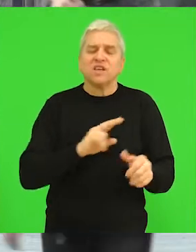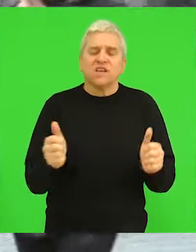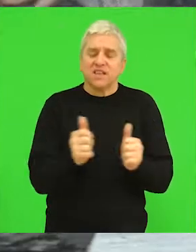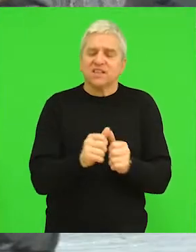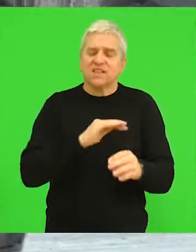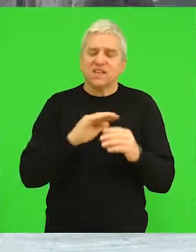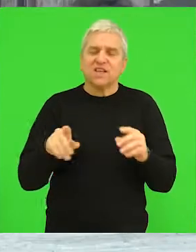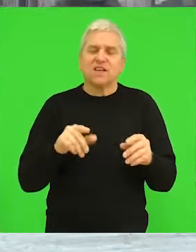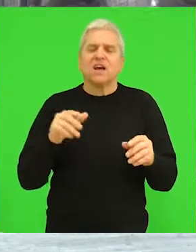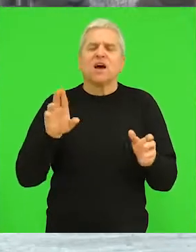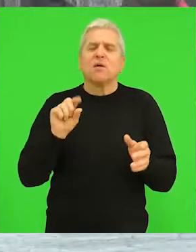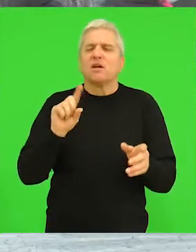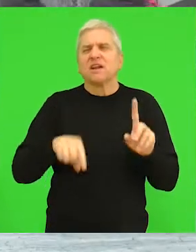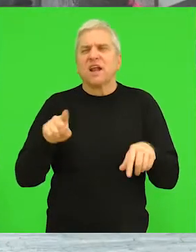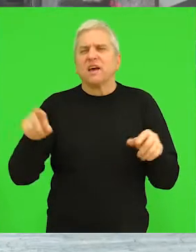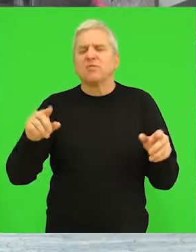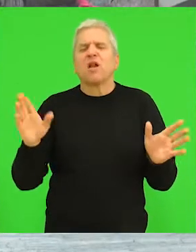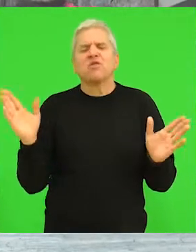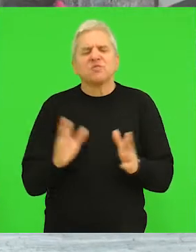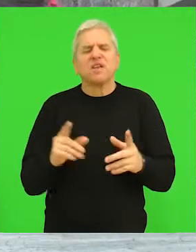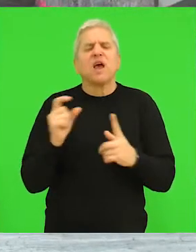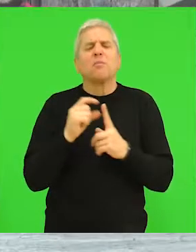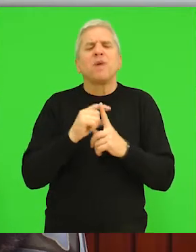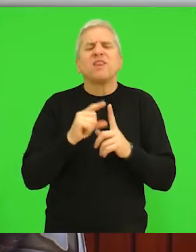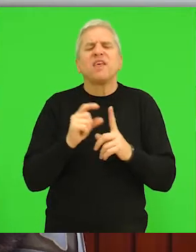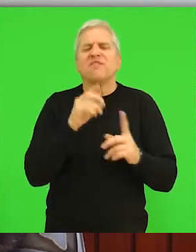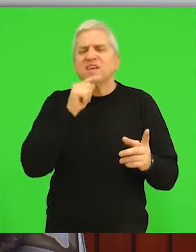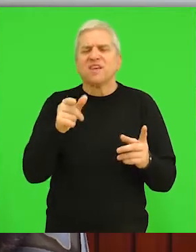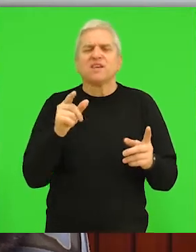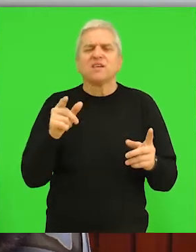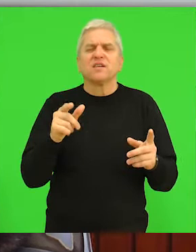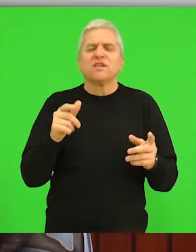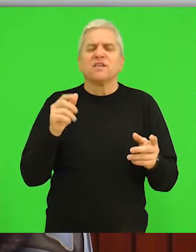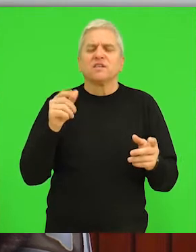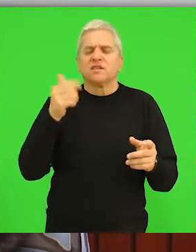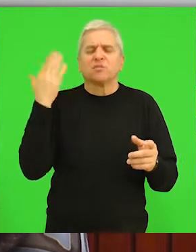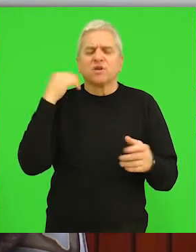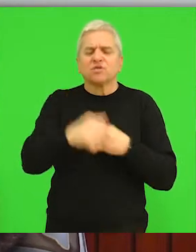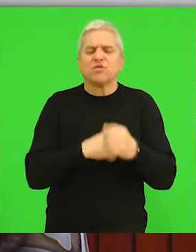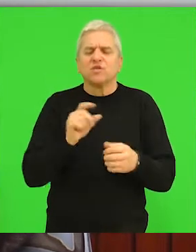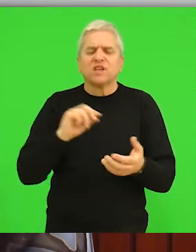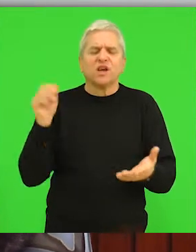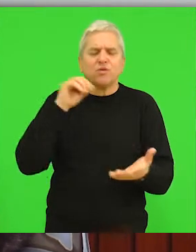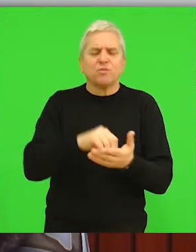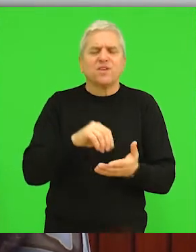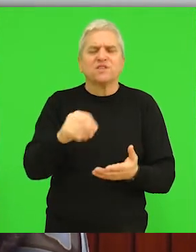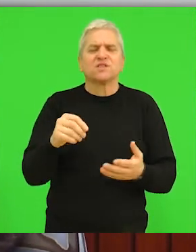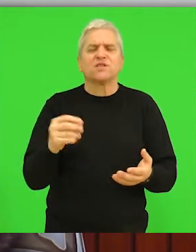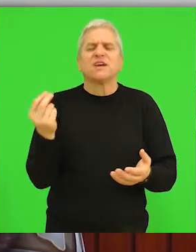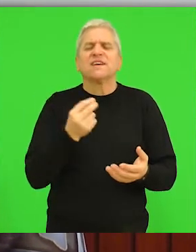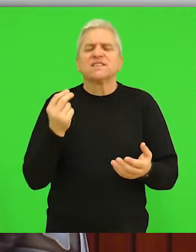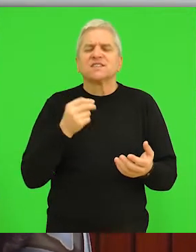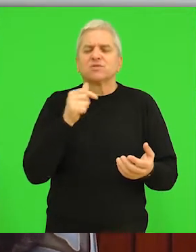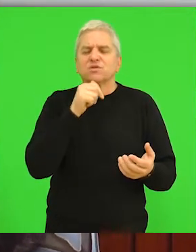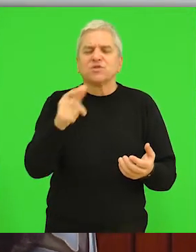škola se smanjio, seve škole smanjile jedno odeljenje, peti je izgubio i u stvari nije ni izgubio, je prošle godine, mislim da nije upisao, jedno